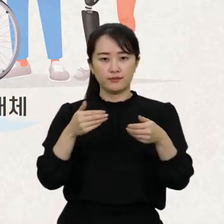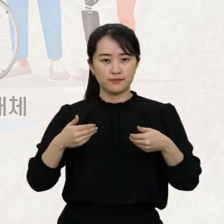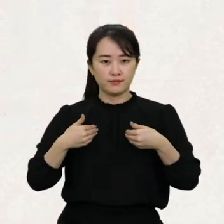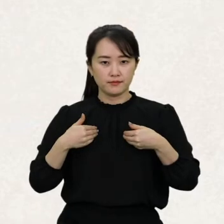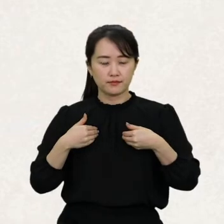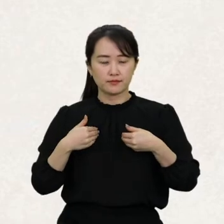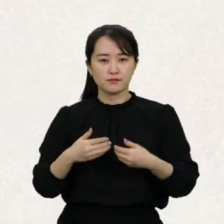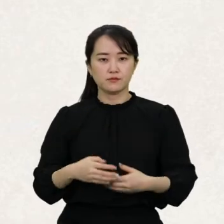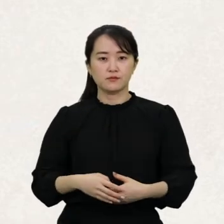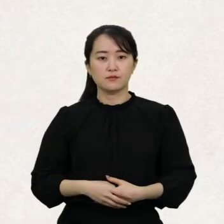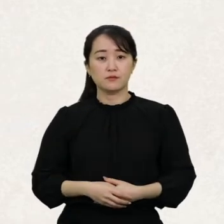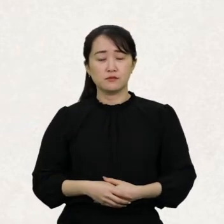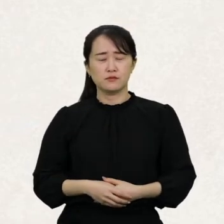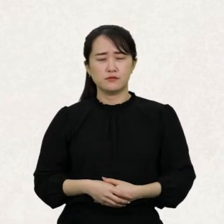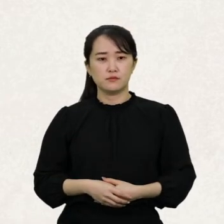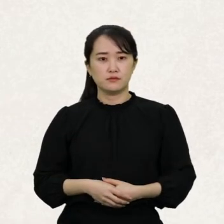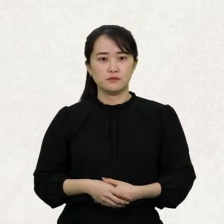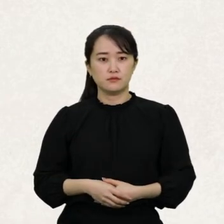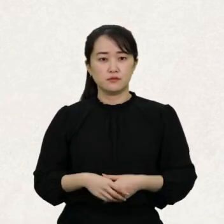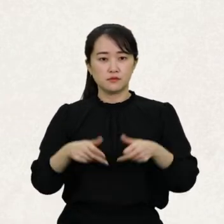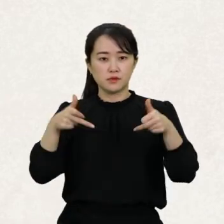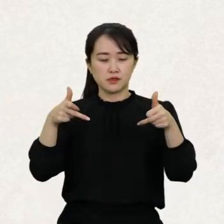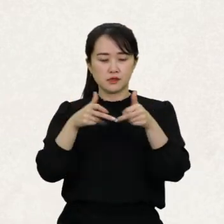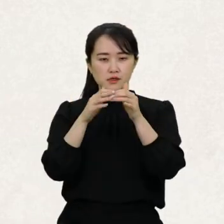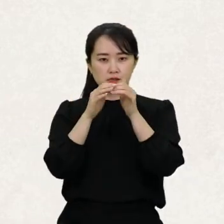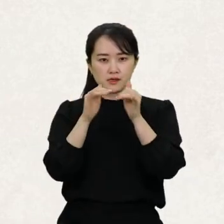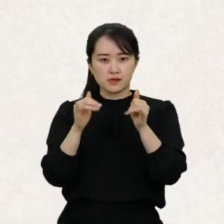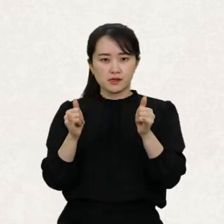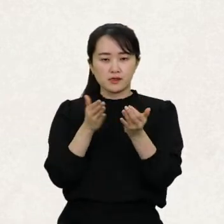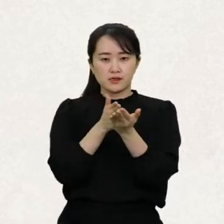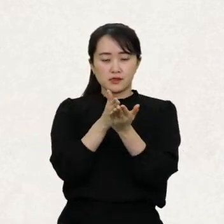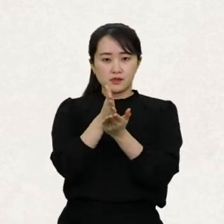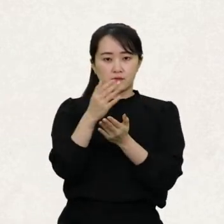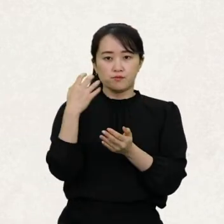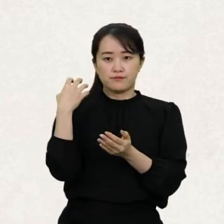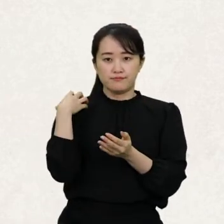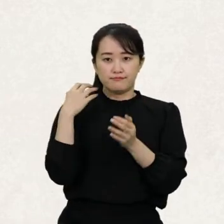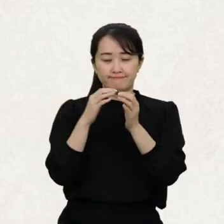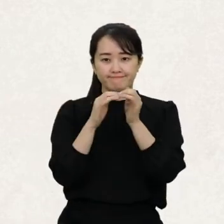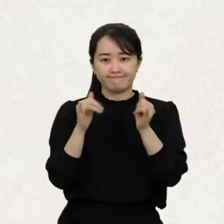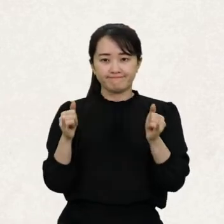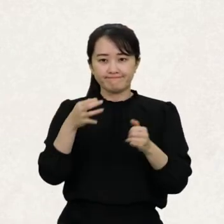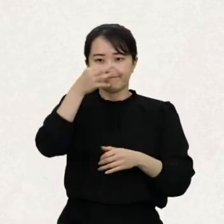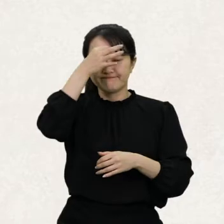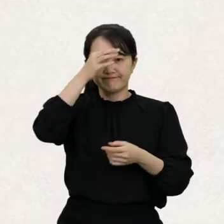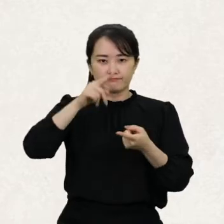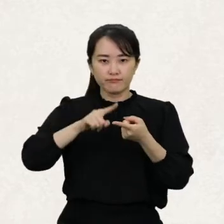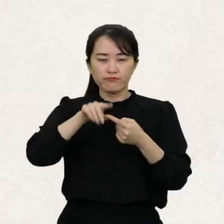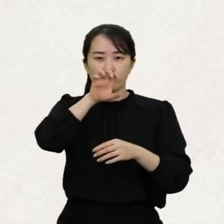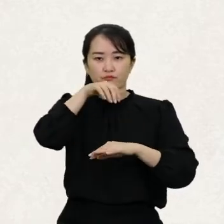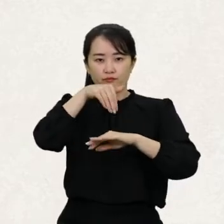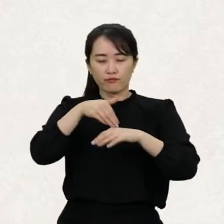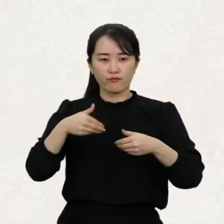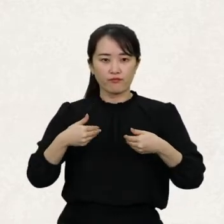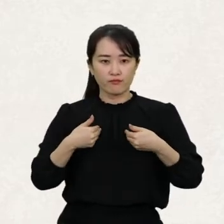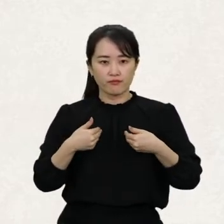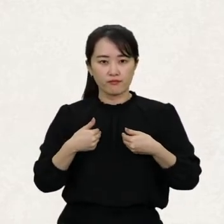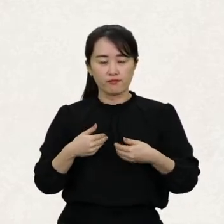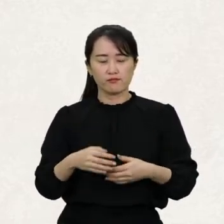이때 장애인 및 전문 담당자들은 이동기술에 대한 훈련을 받아야 해요.